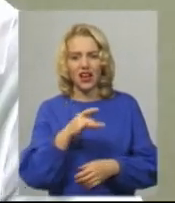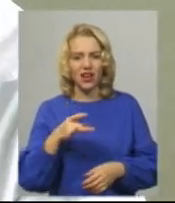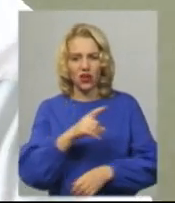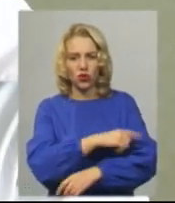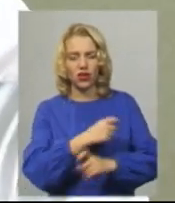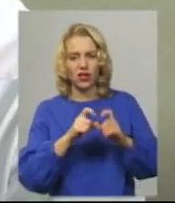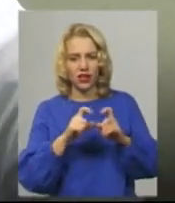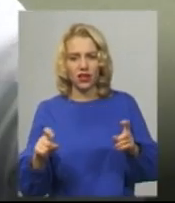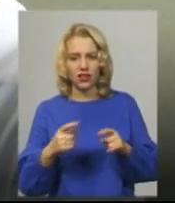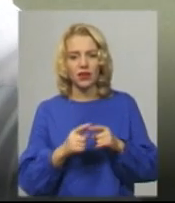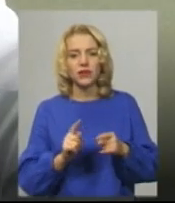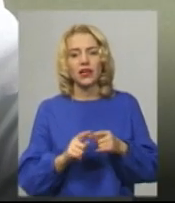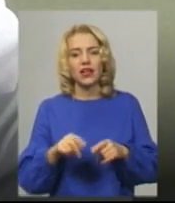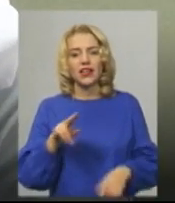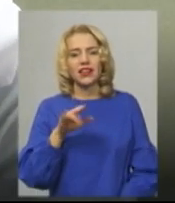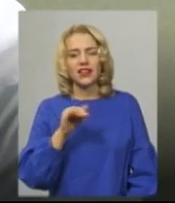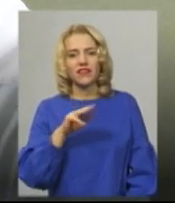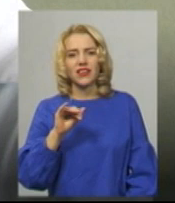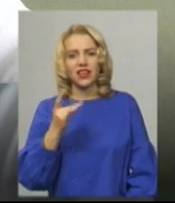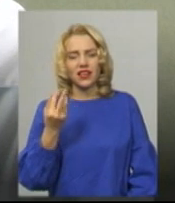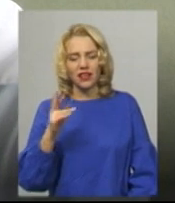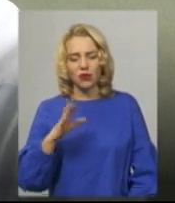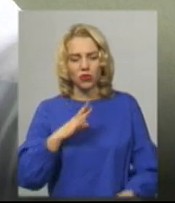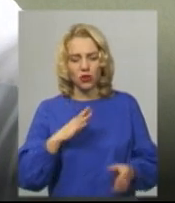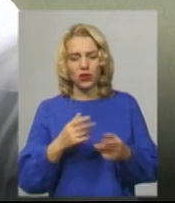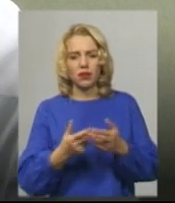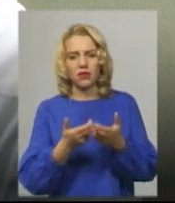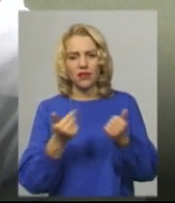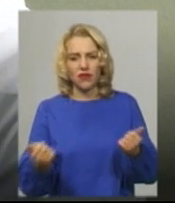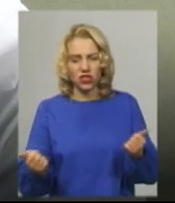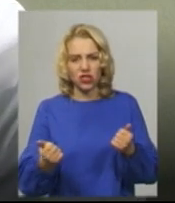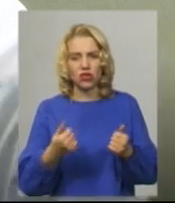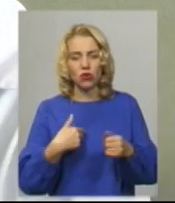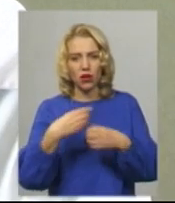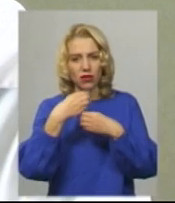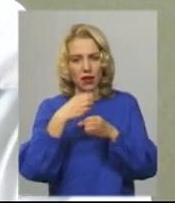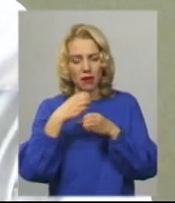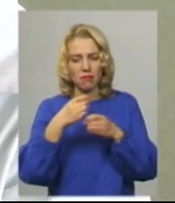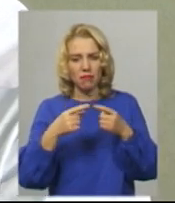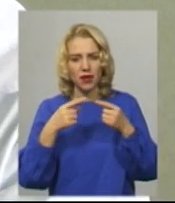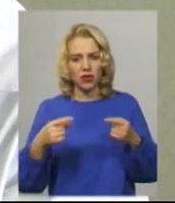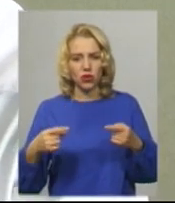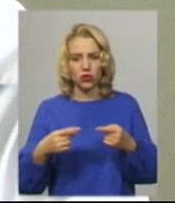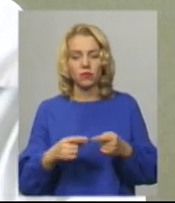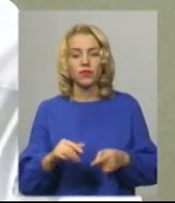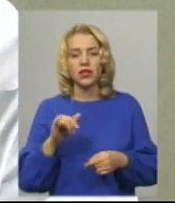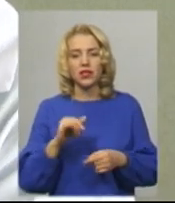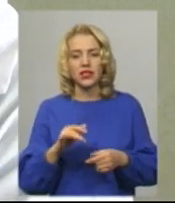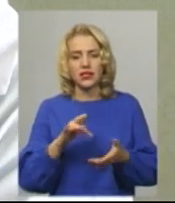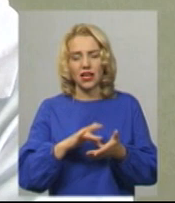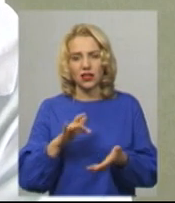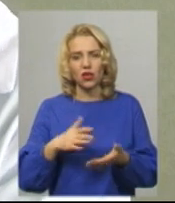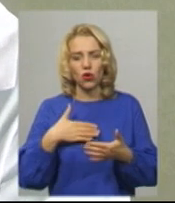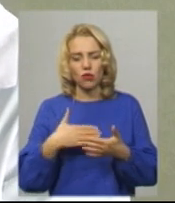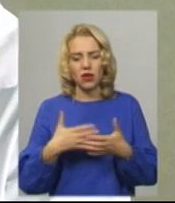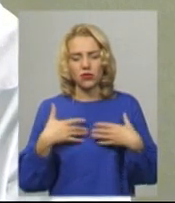Діагноз дифтерія у пацієнта було підтверджено молекулярно-генетичним методом референт лабораторії Центру громадського